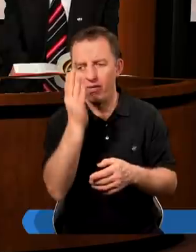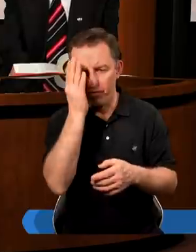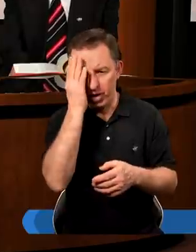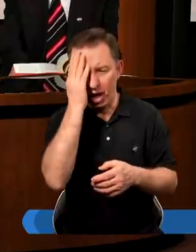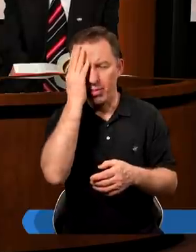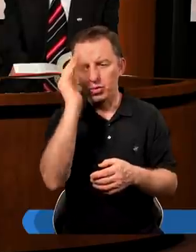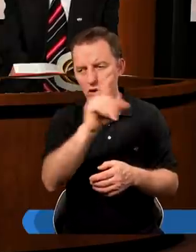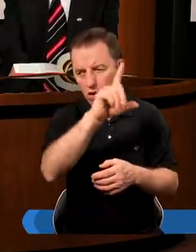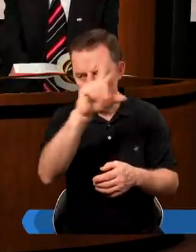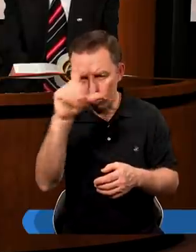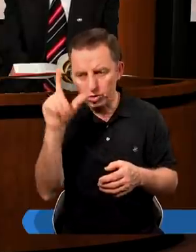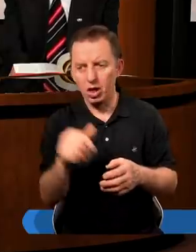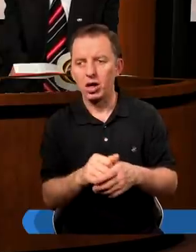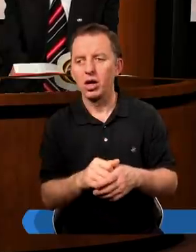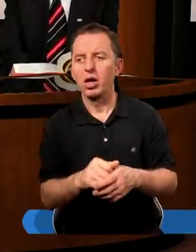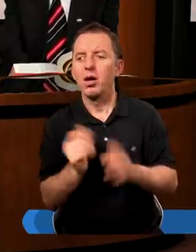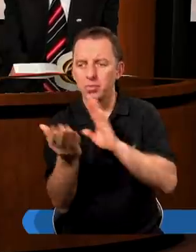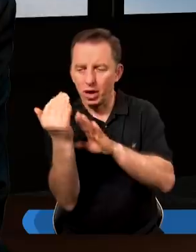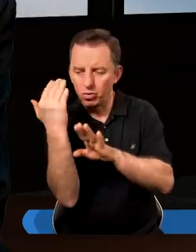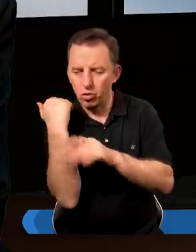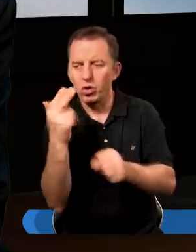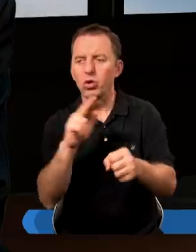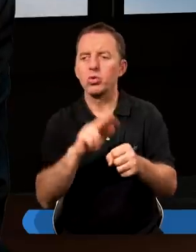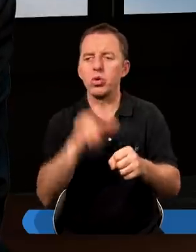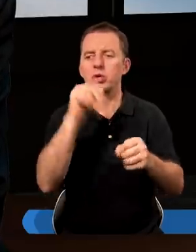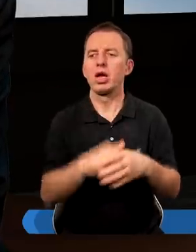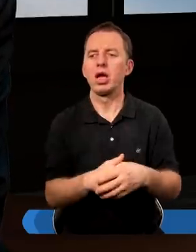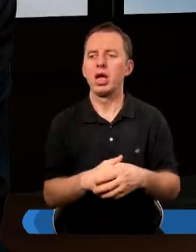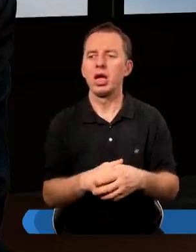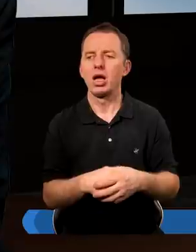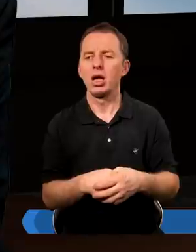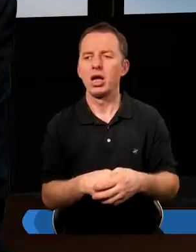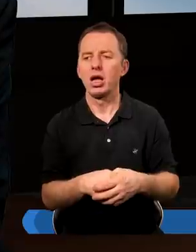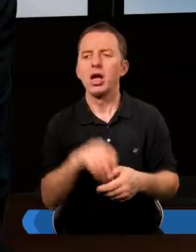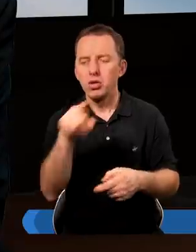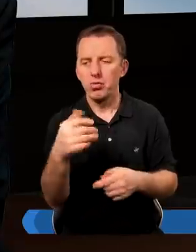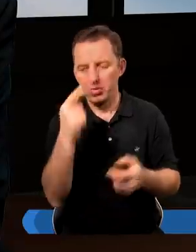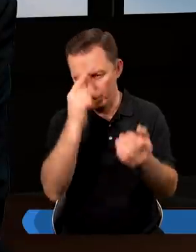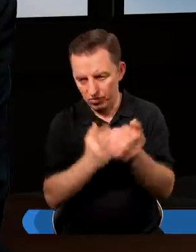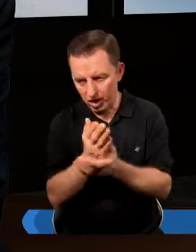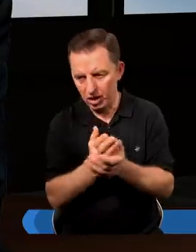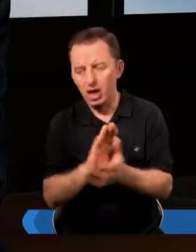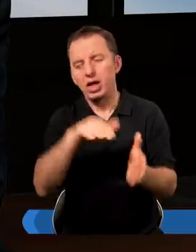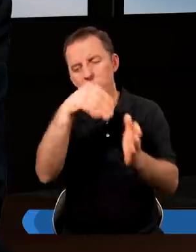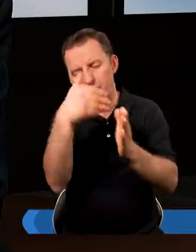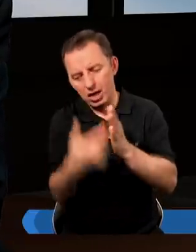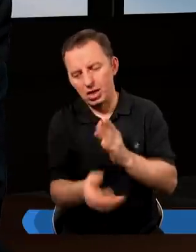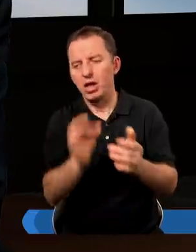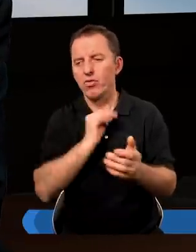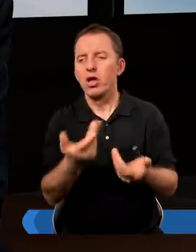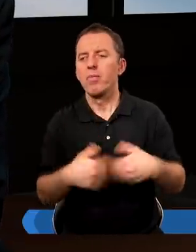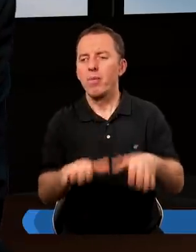Wiemy, że byli ludzie w przeszłości, którzy byli wierni Bogu, tracili swoje